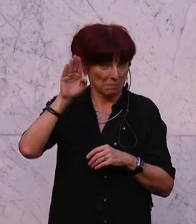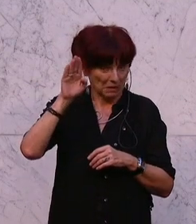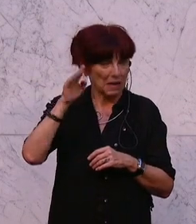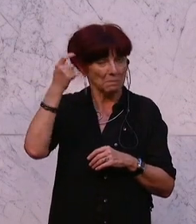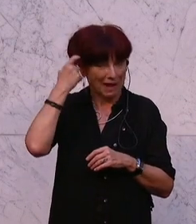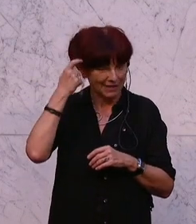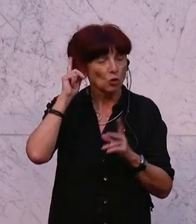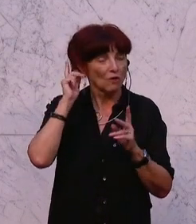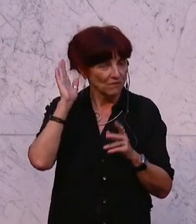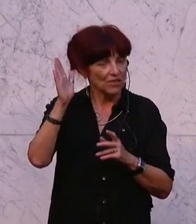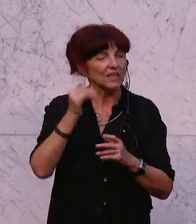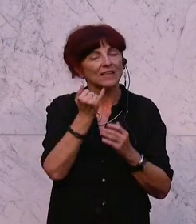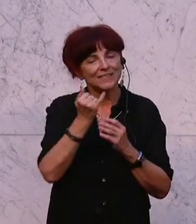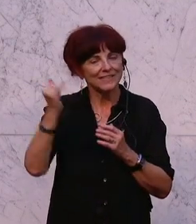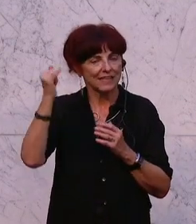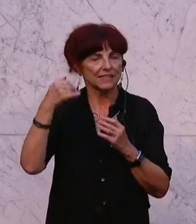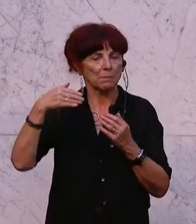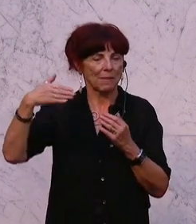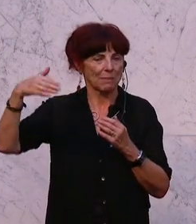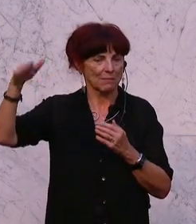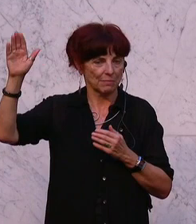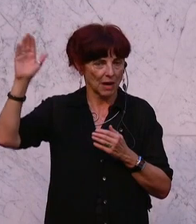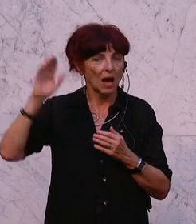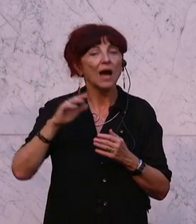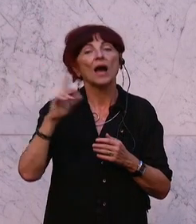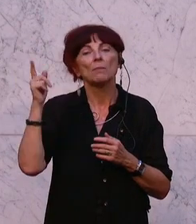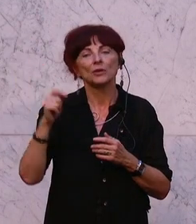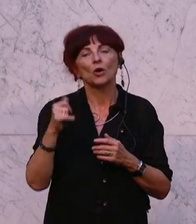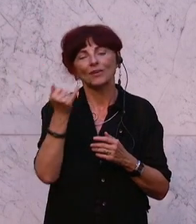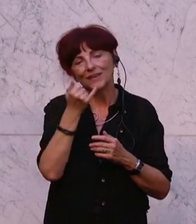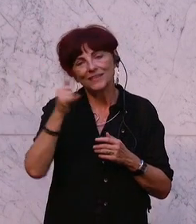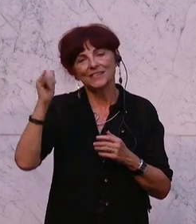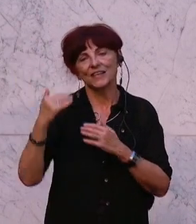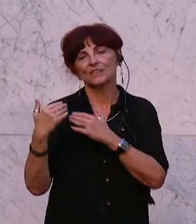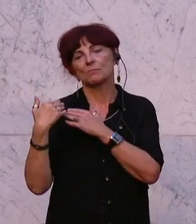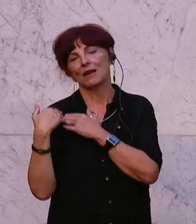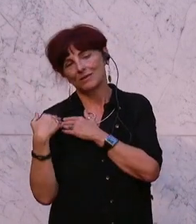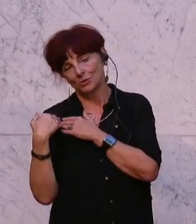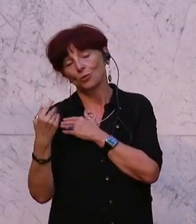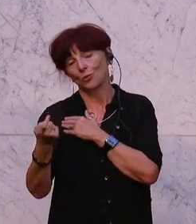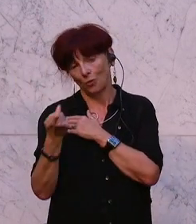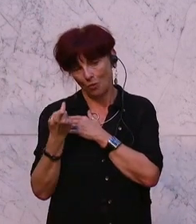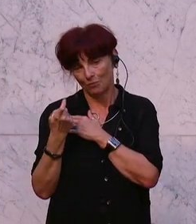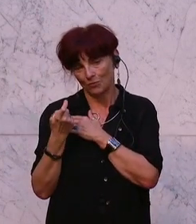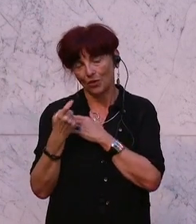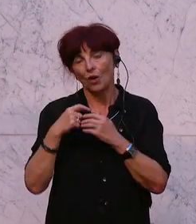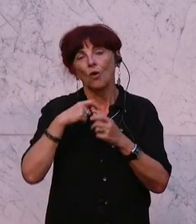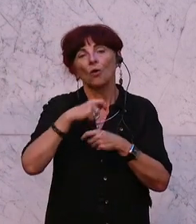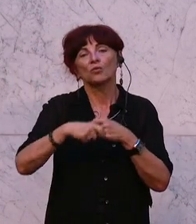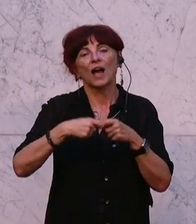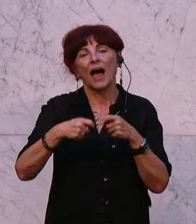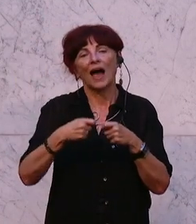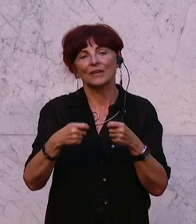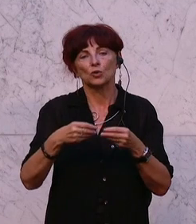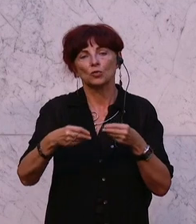hoch bleiben soll, ist ganz klar, wir haben es hier mit einer Zinsbelastung zu tun für unseren Haushalt, der den Handlungsspielraum für die